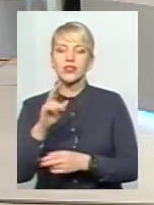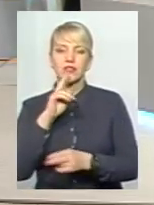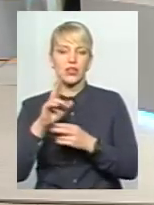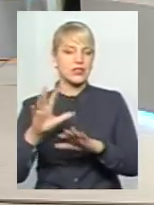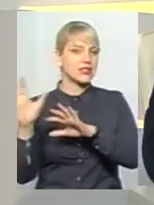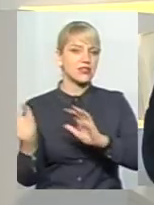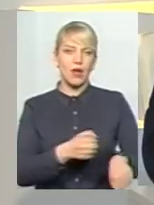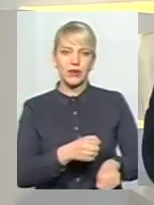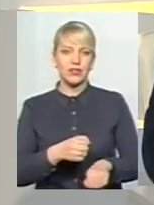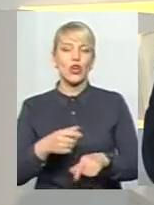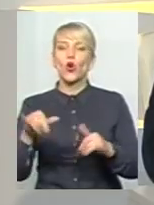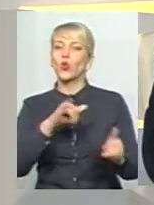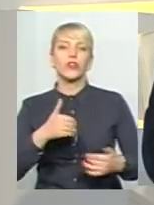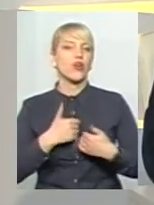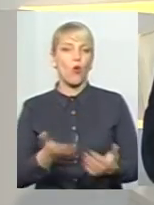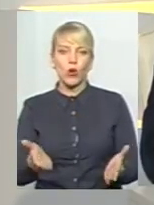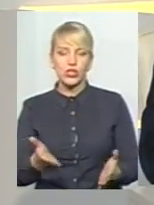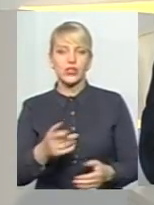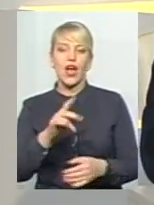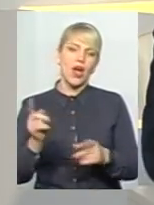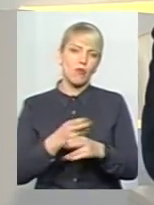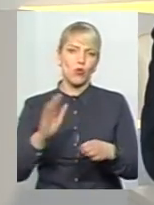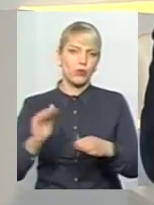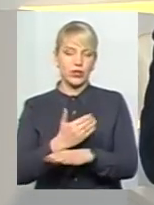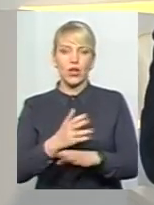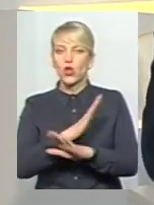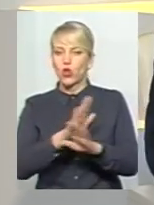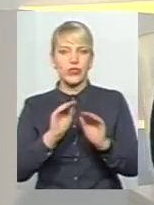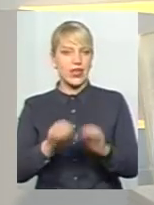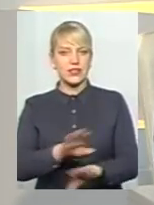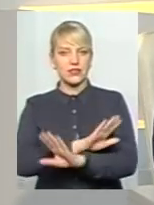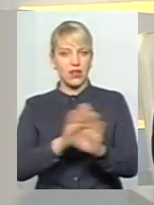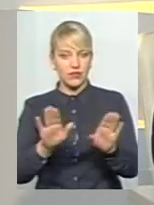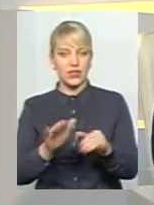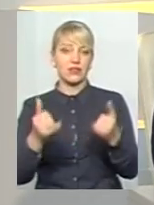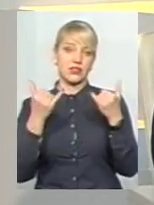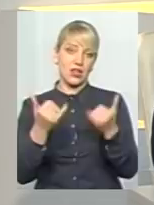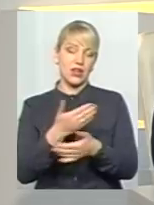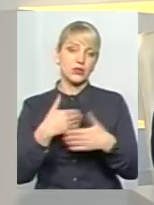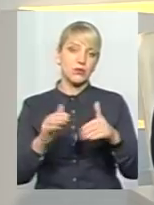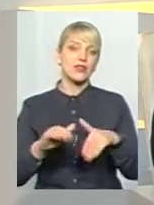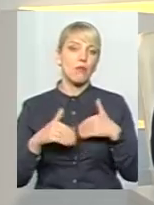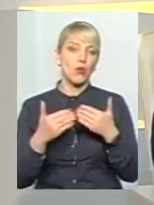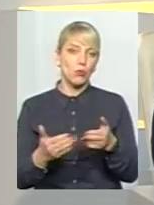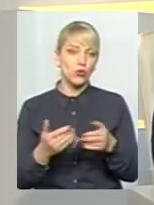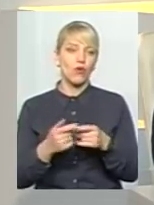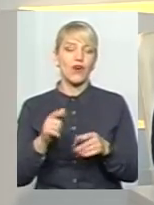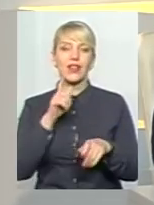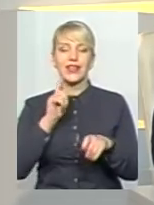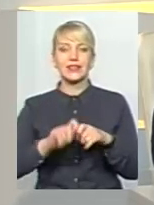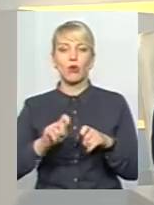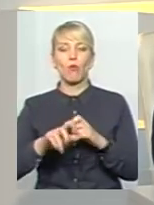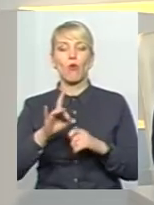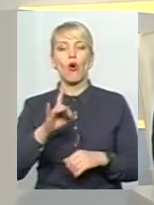контейнер і майданчик, куди собі хочете, або заберіть його взагалі, тільки не ставте. Ми наразі зараз запропонували експеримент по мікрорайону